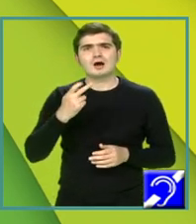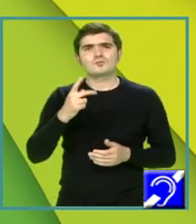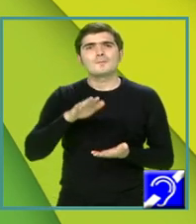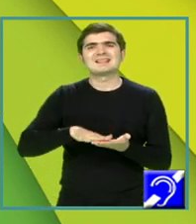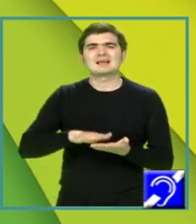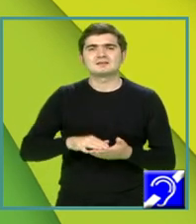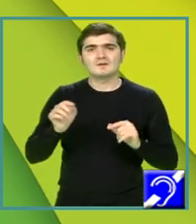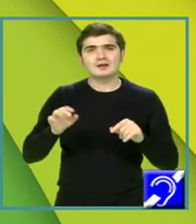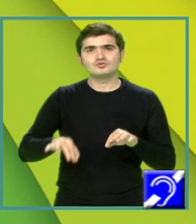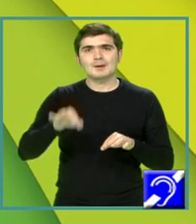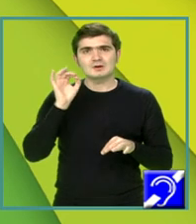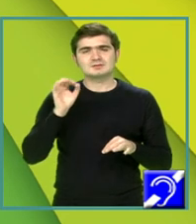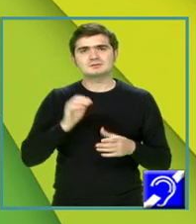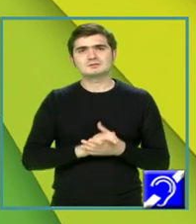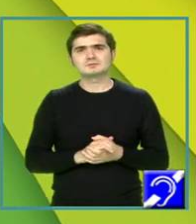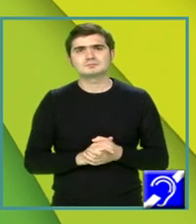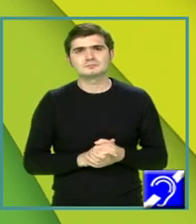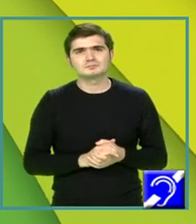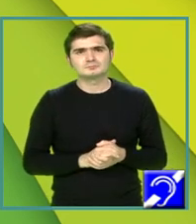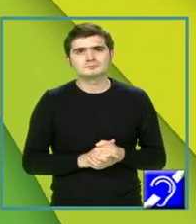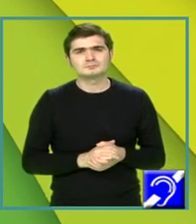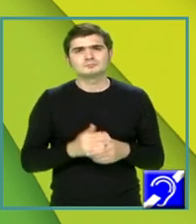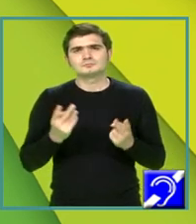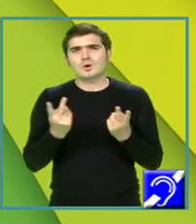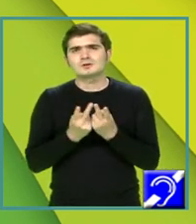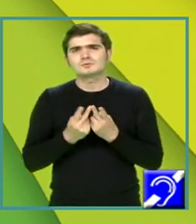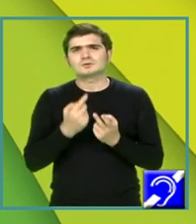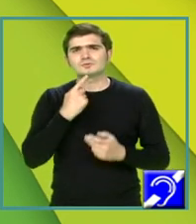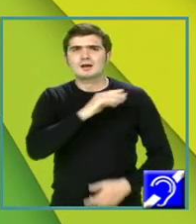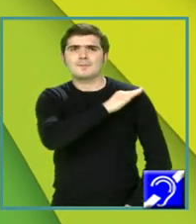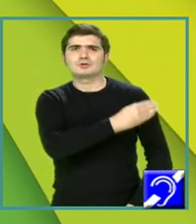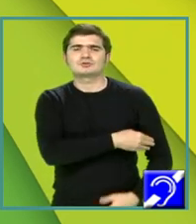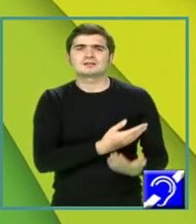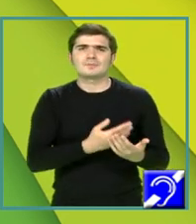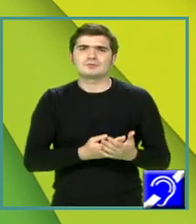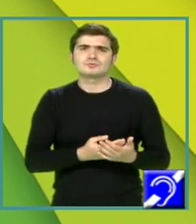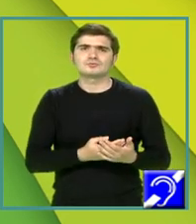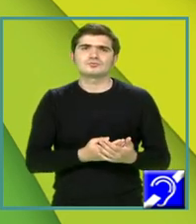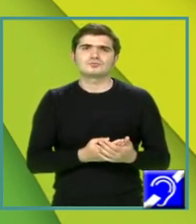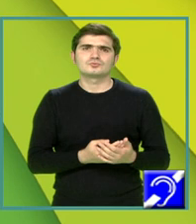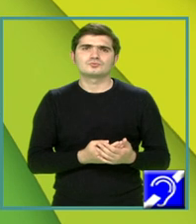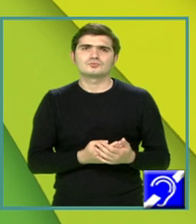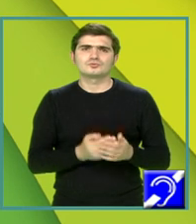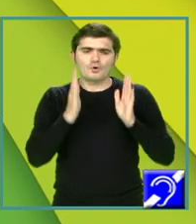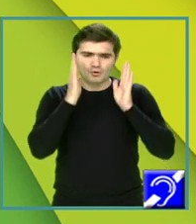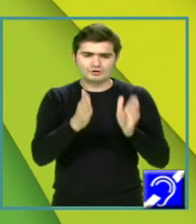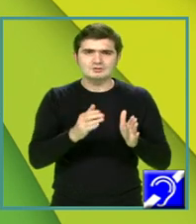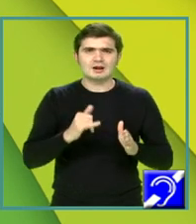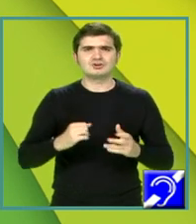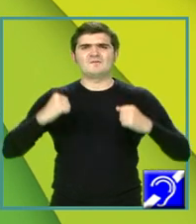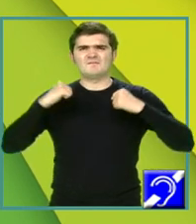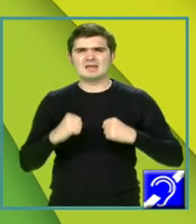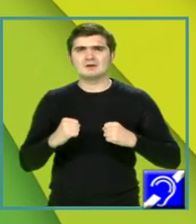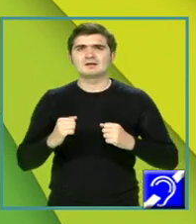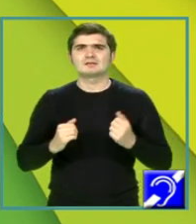identificat așa, drept corespondent, capacitatea de concentrare și fermitatea pe care o avea atunci